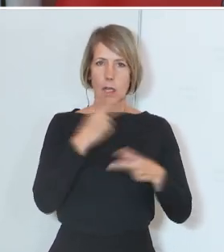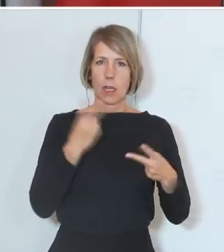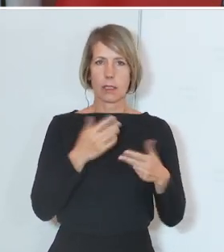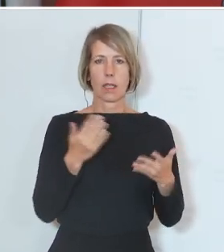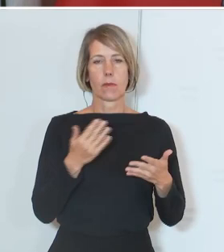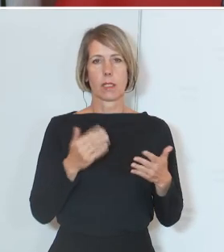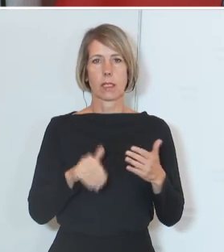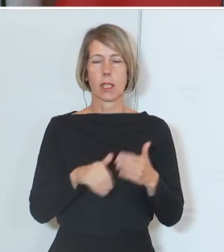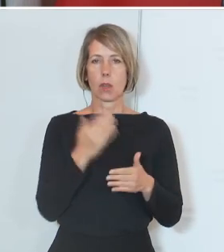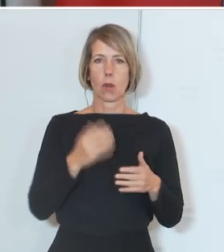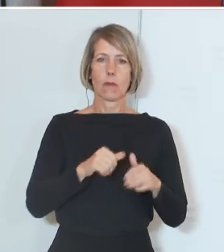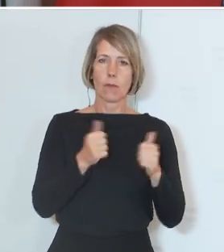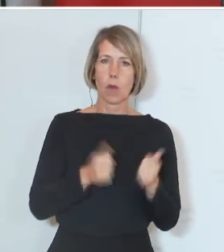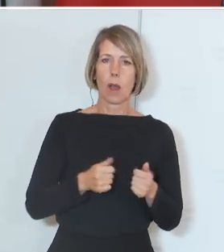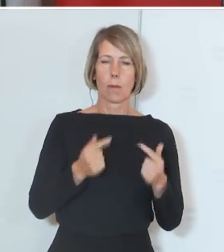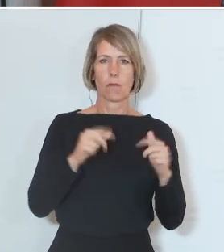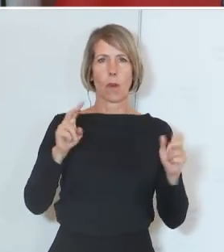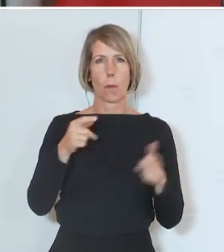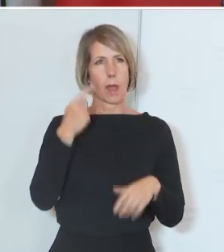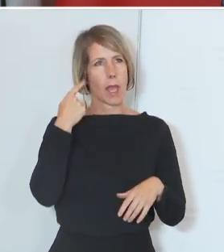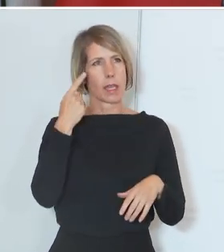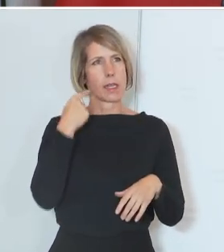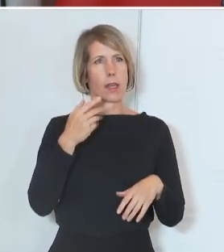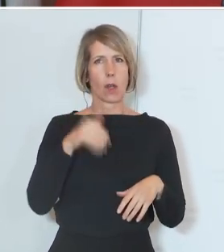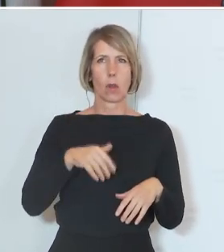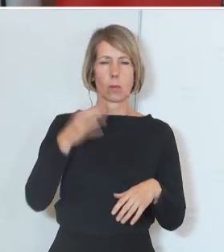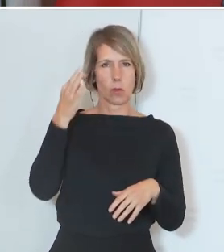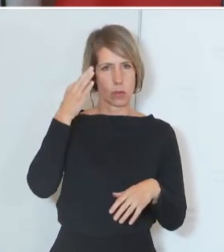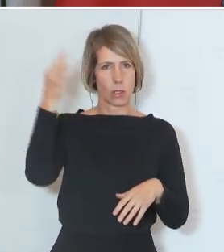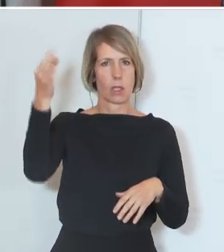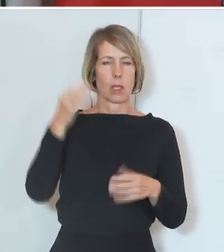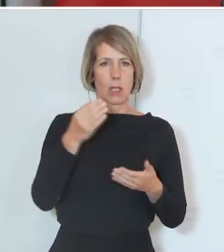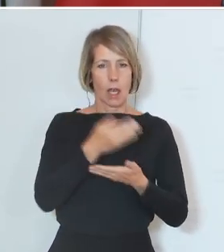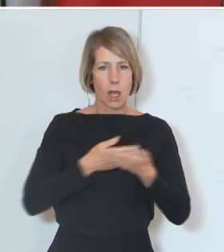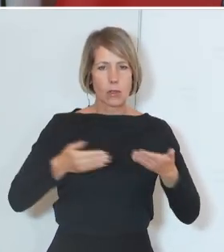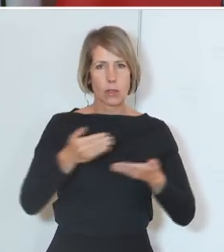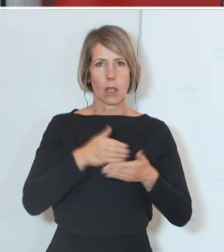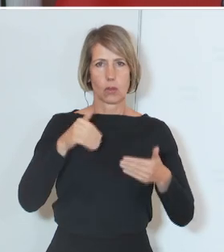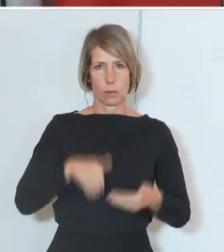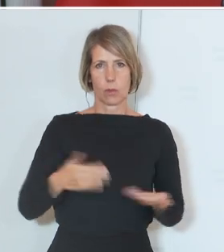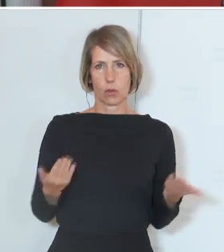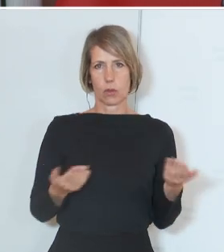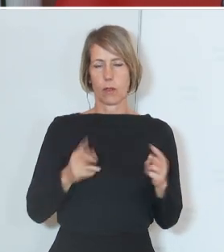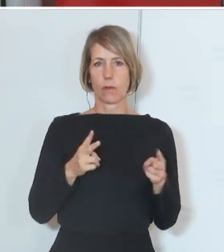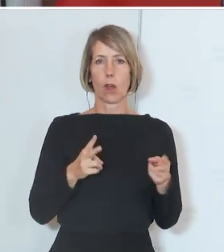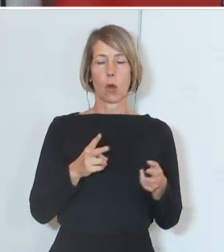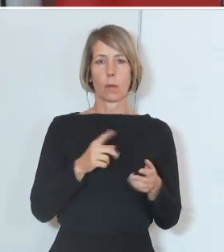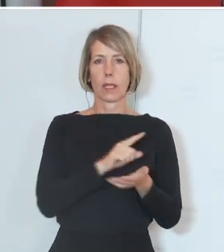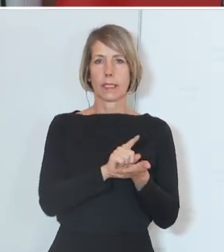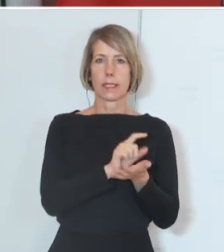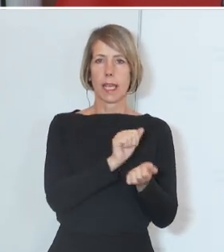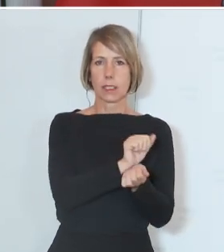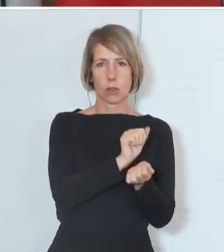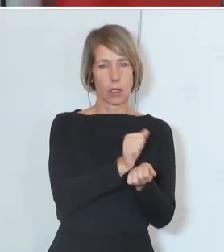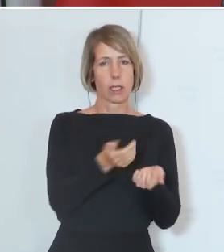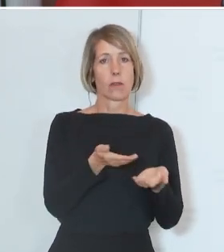Formen des Erinnerns hier hervorholen müssen, uns austauschen müssen, weil wir Zeitzeuginnen und Zeitzeugen